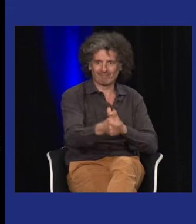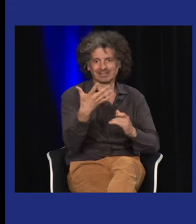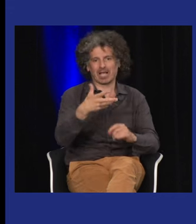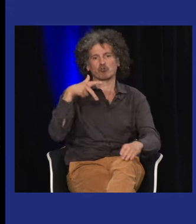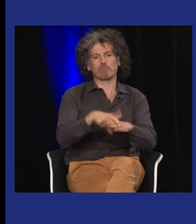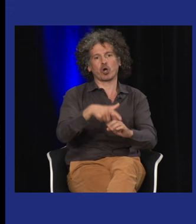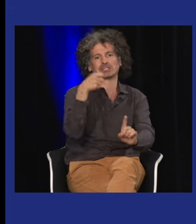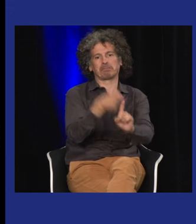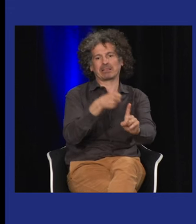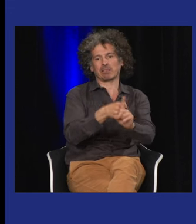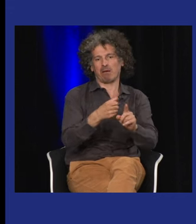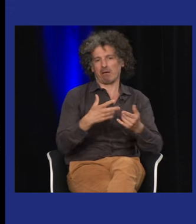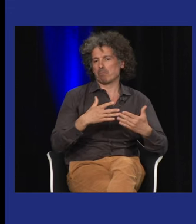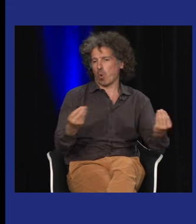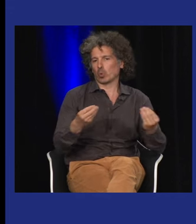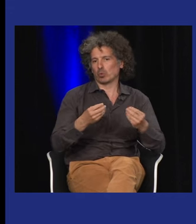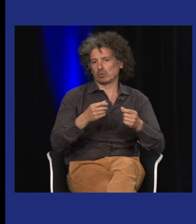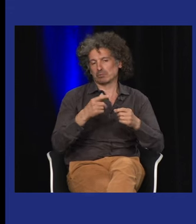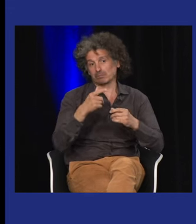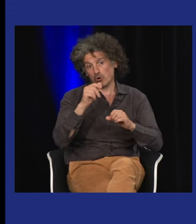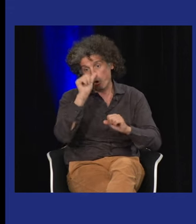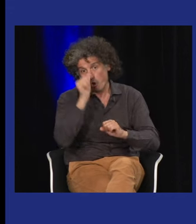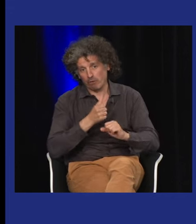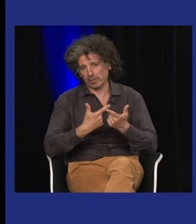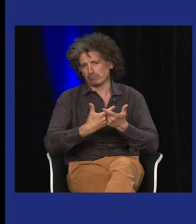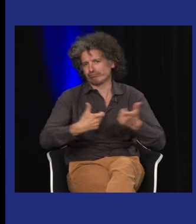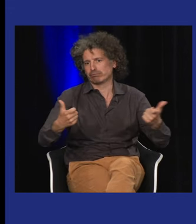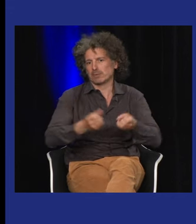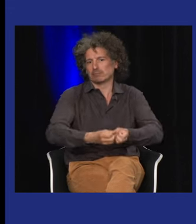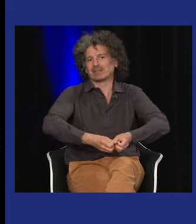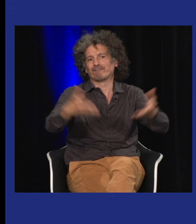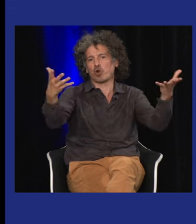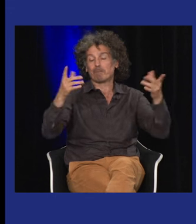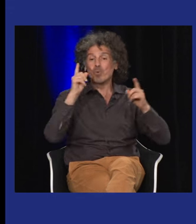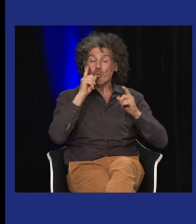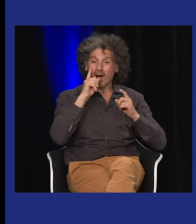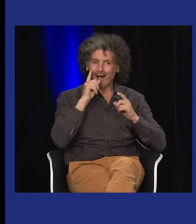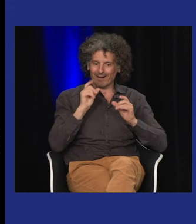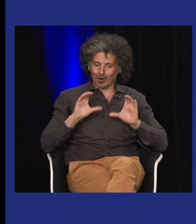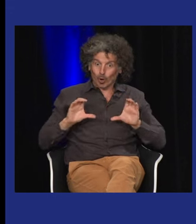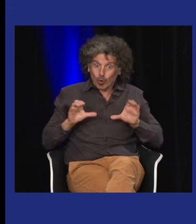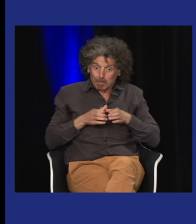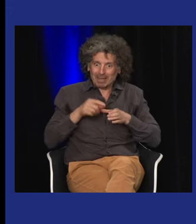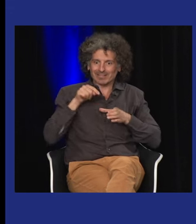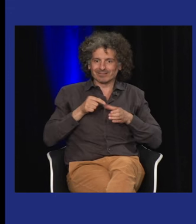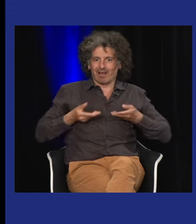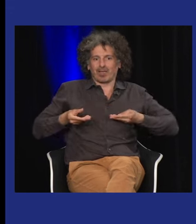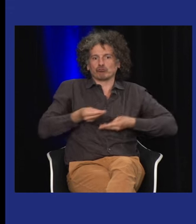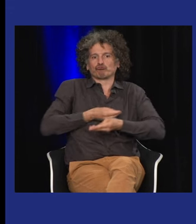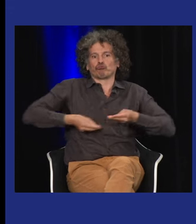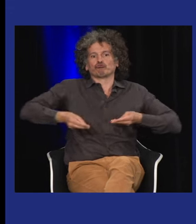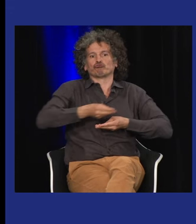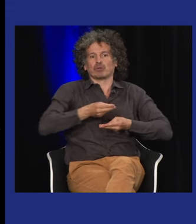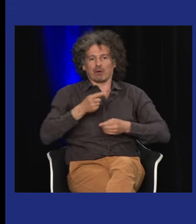ils étaient pas militants mais c'était déjà des artistes et ils ont vraiment rajouté à partir de ce moment là du militantisme dans leurs oeuvres et dans leur